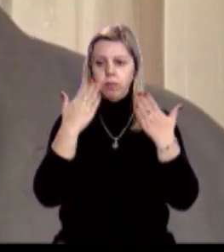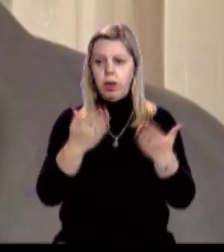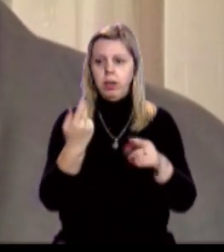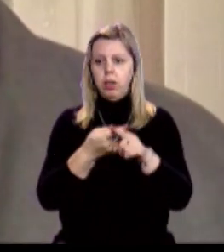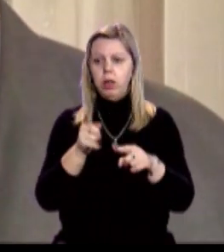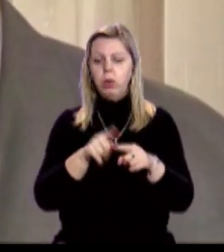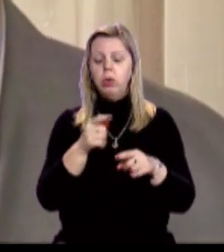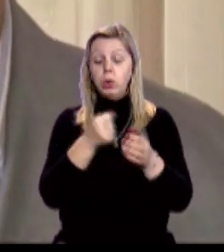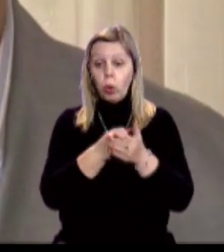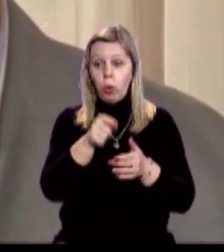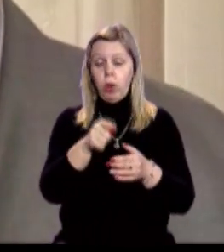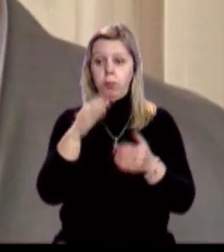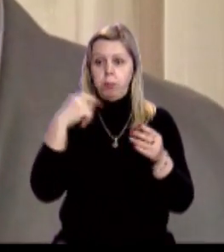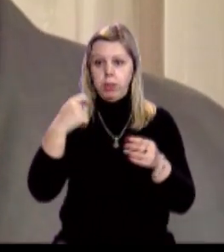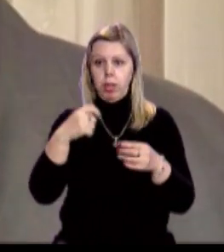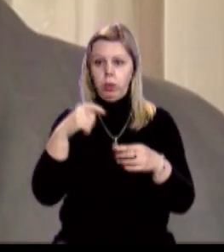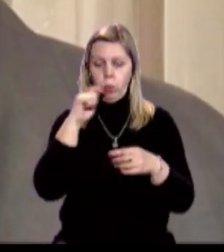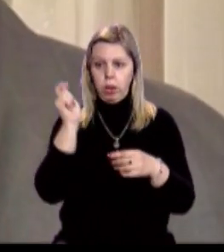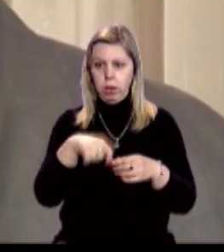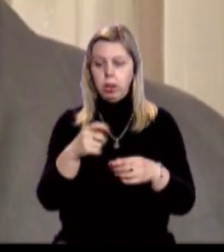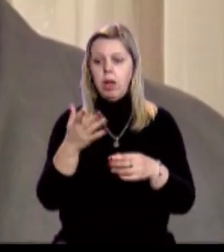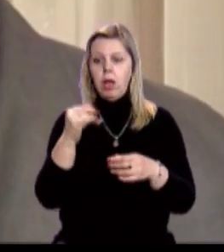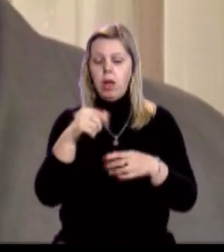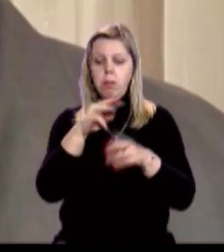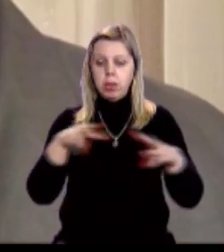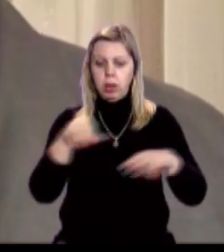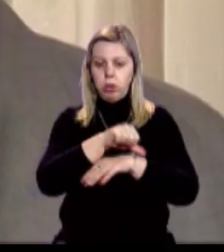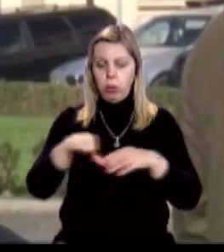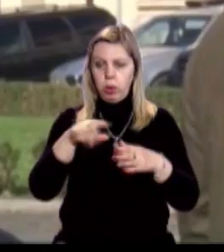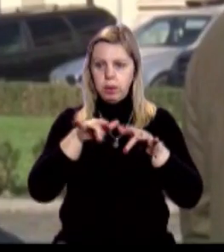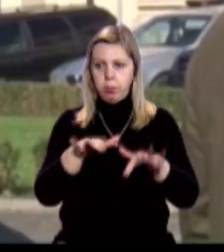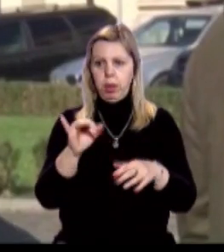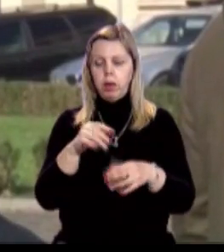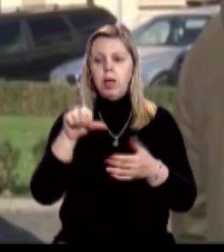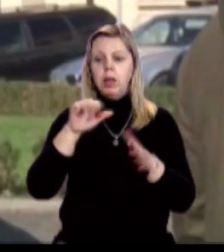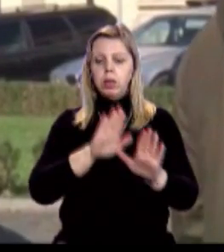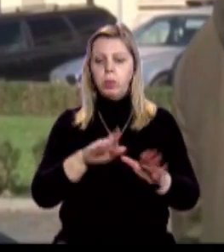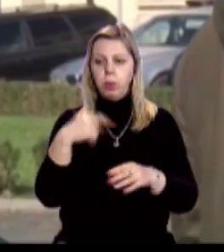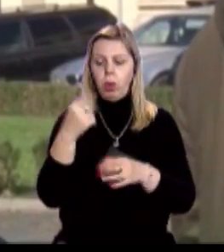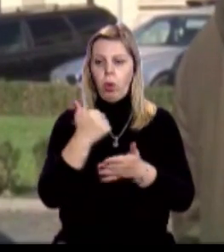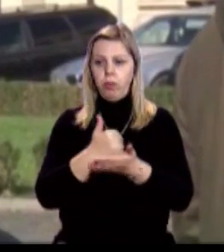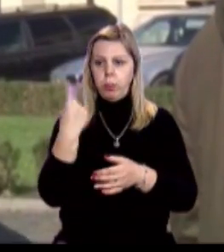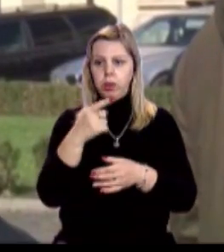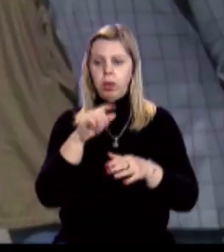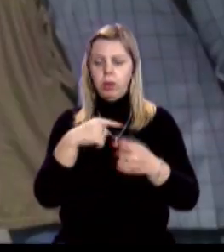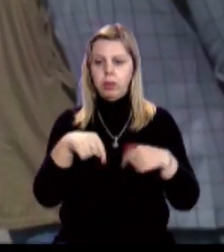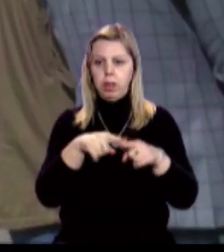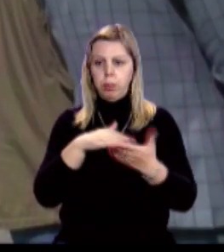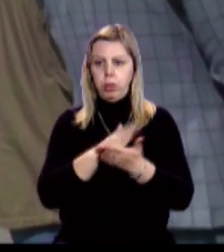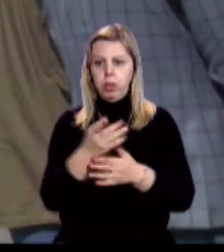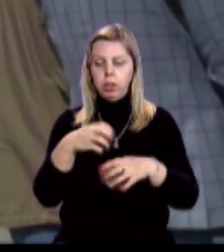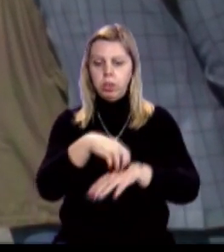президента України, Міністерства закордонних справ і Міністерства оборони». Заступник голови Закарпатської обласної організації